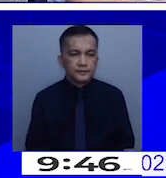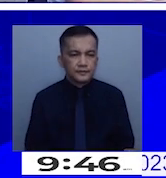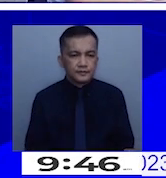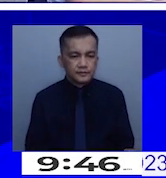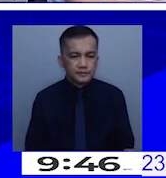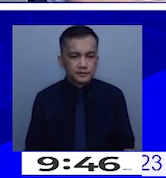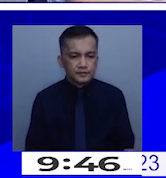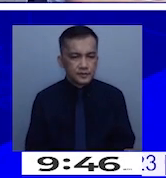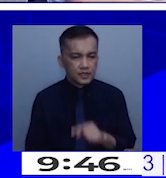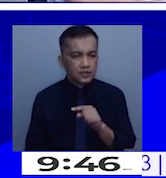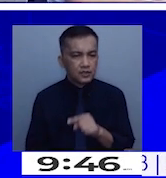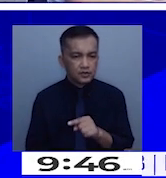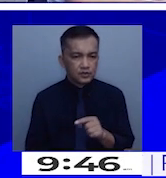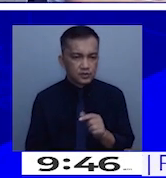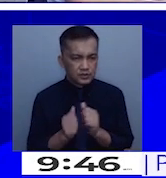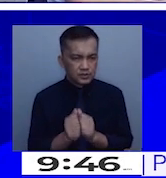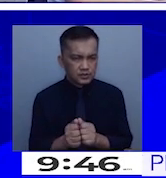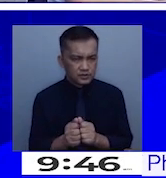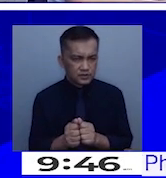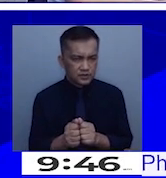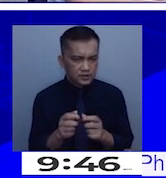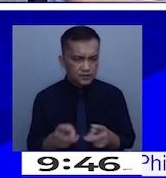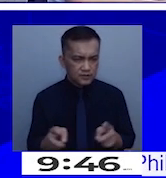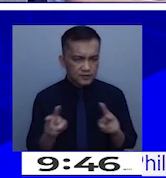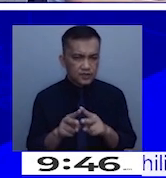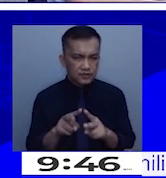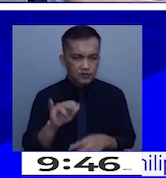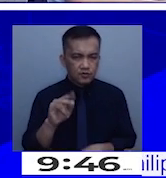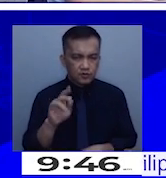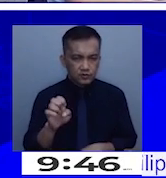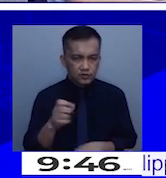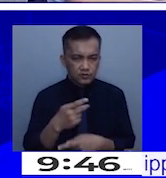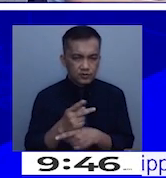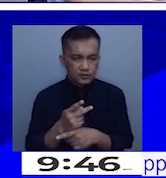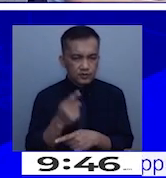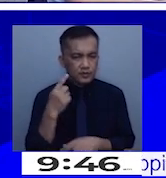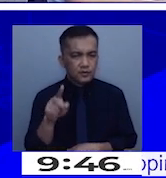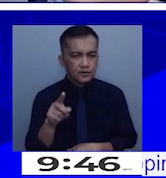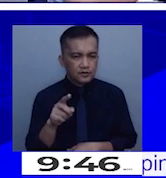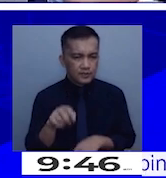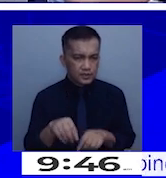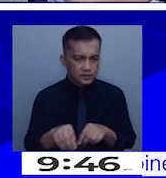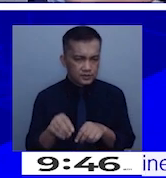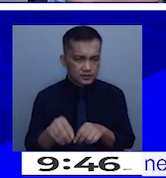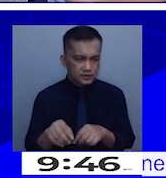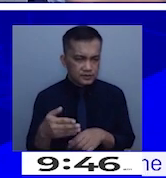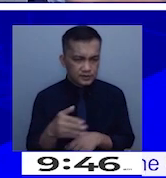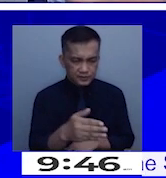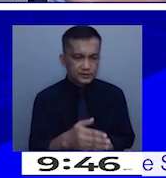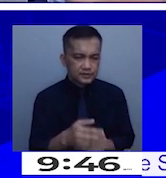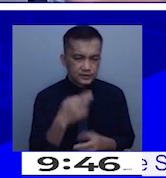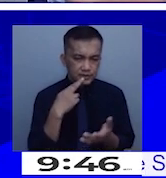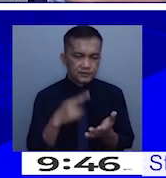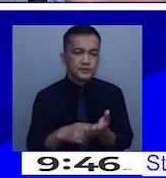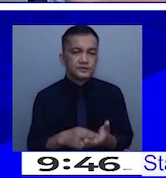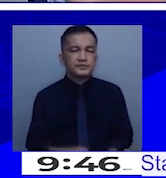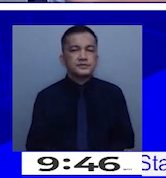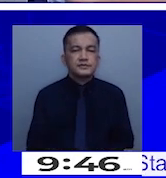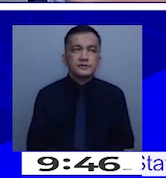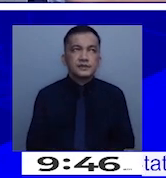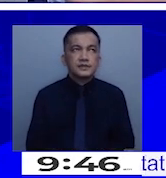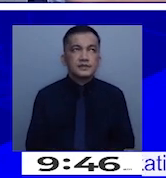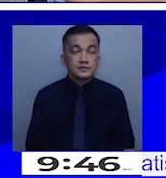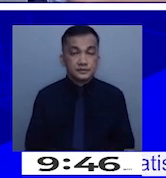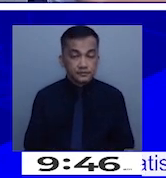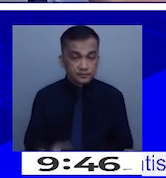ito ay kasama doon sa value and volume production for agriculture and fisheries na i-report natin as